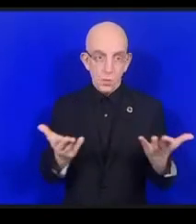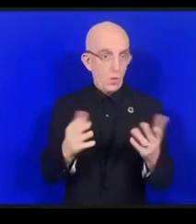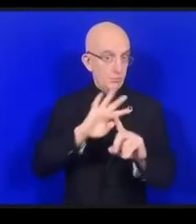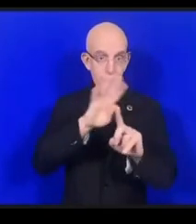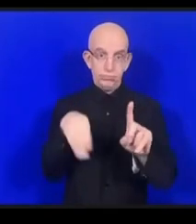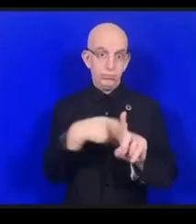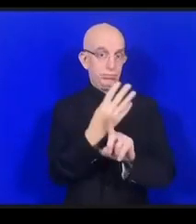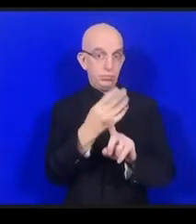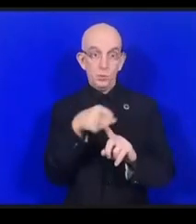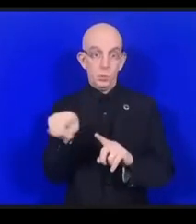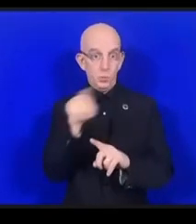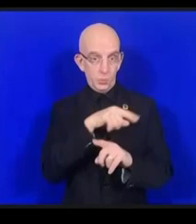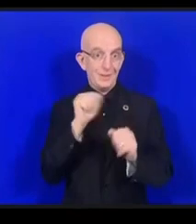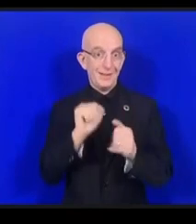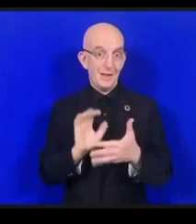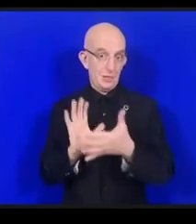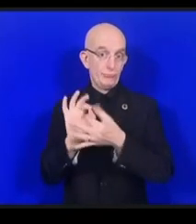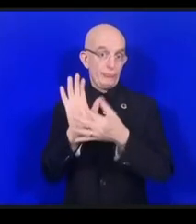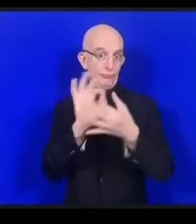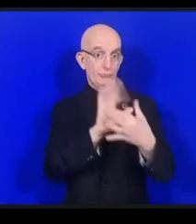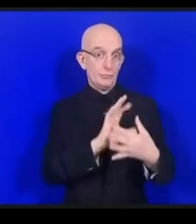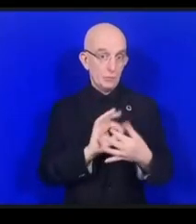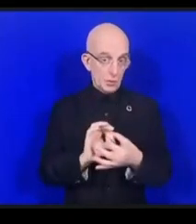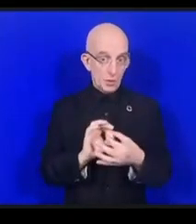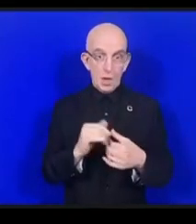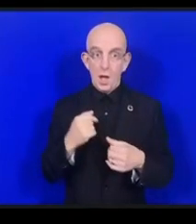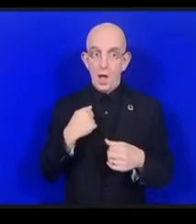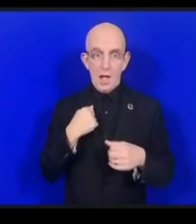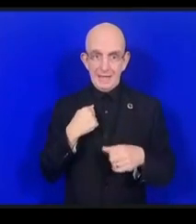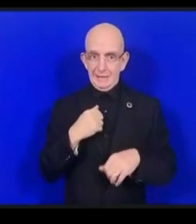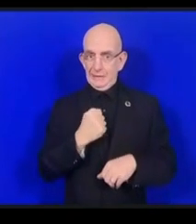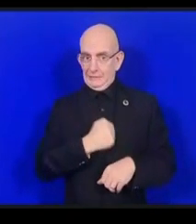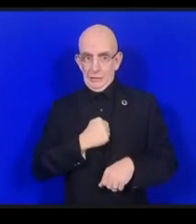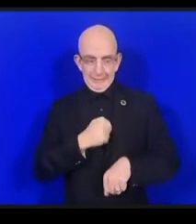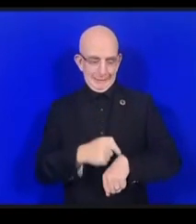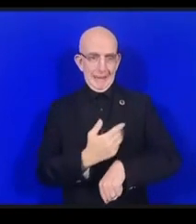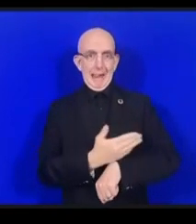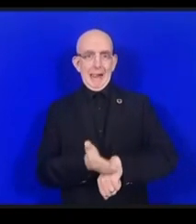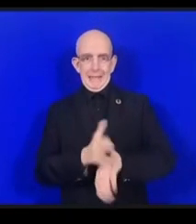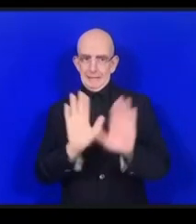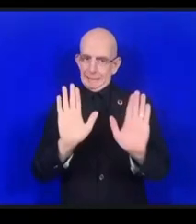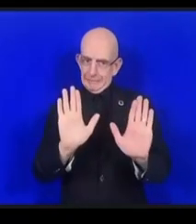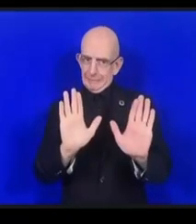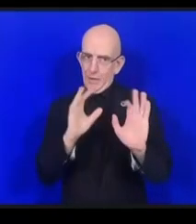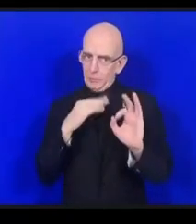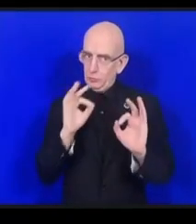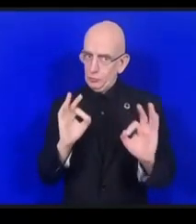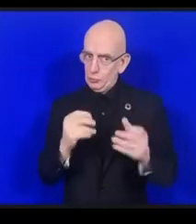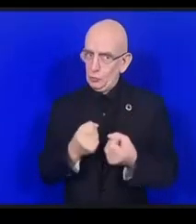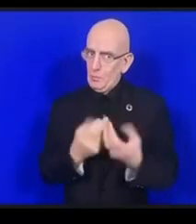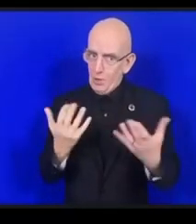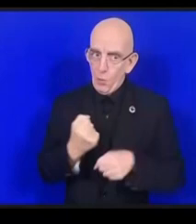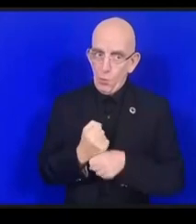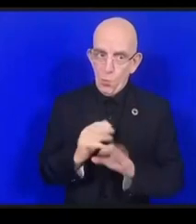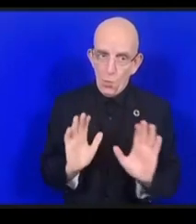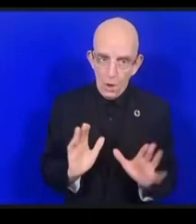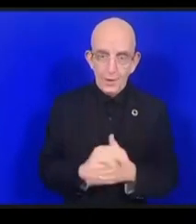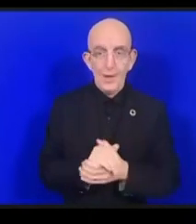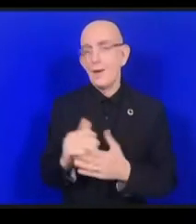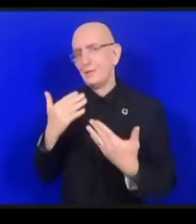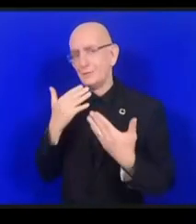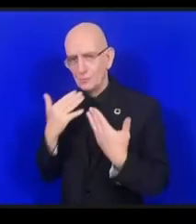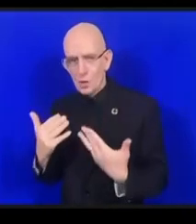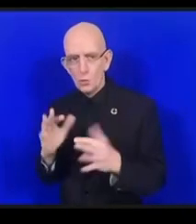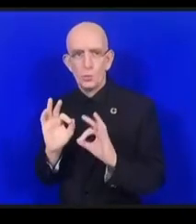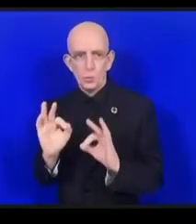servies avec notre programme j'ai peut-être dépassé 90 secondes mais on fait beaucoup dans mon groupe Yuta j'aimerais faire un